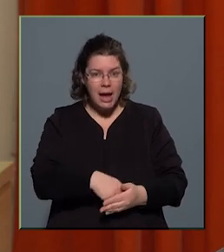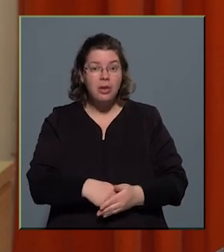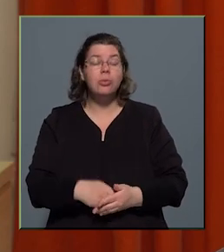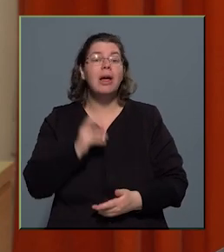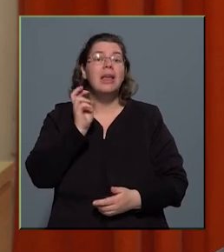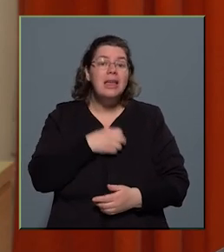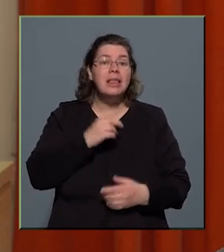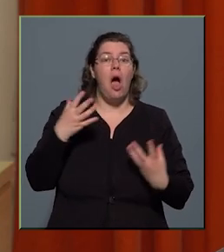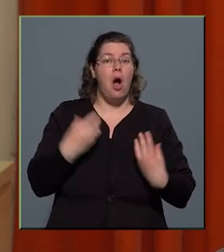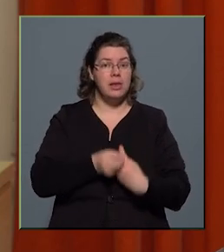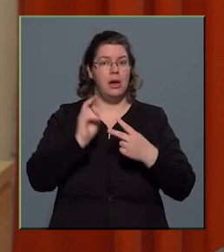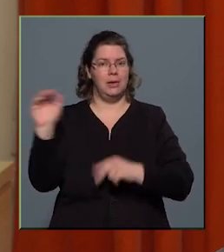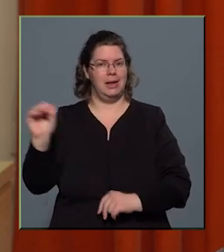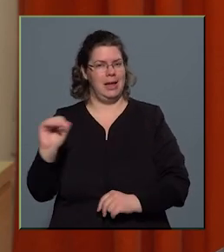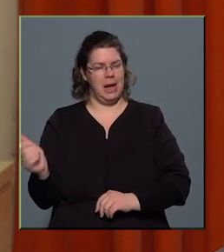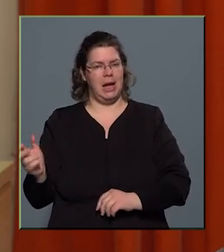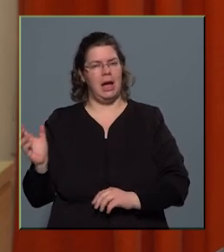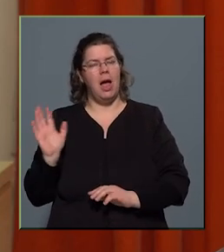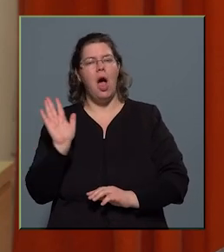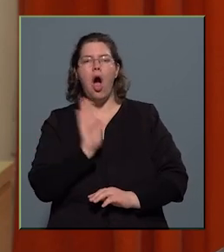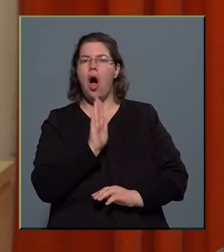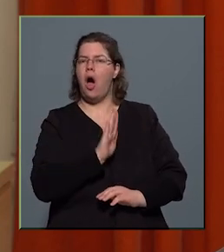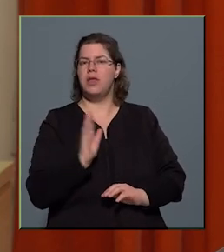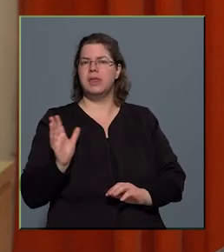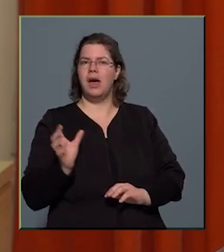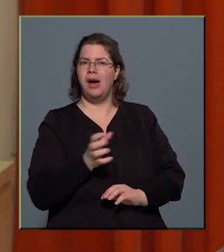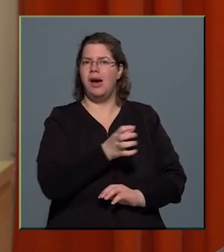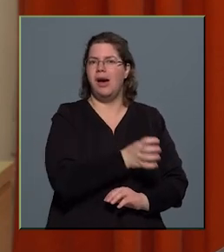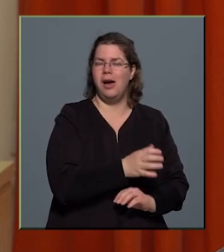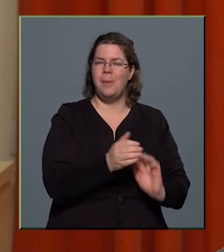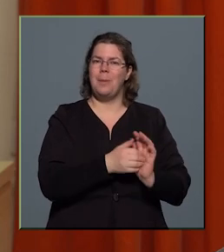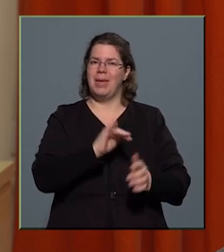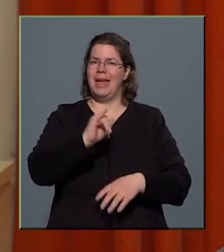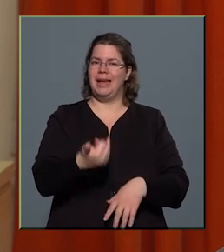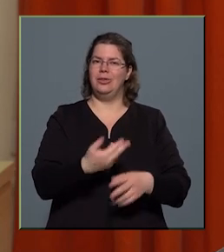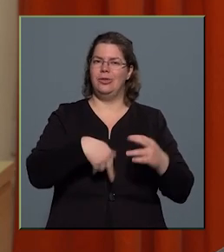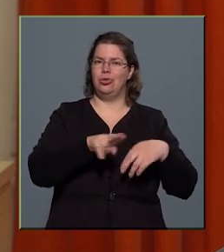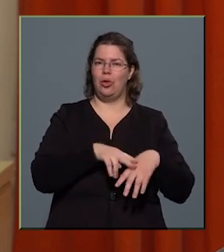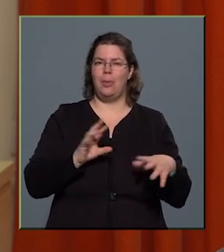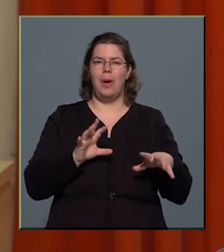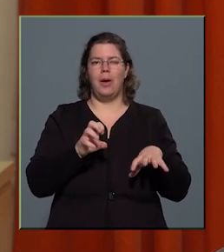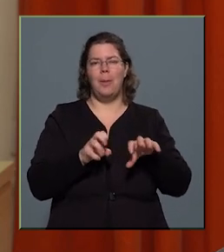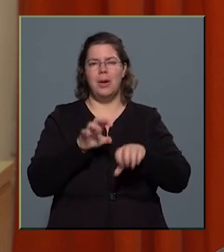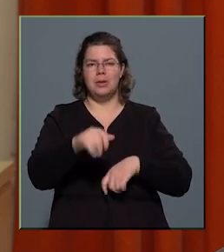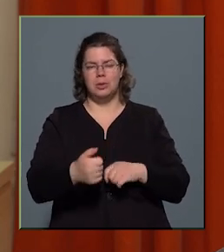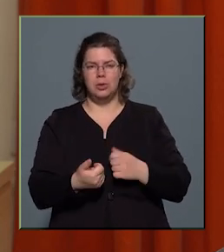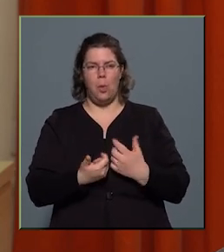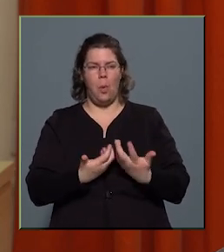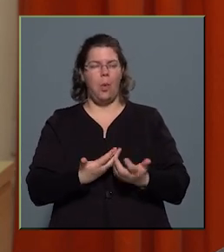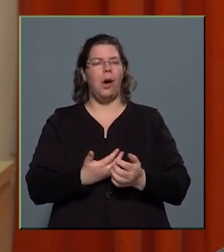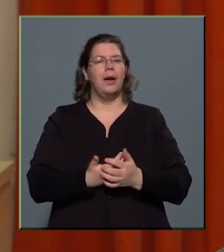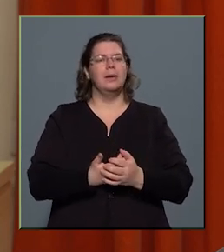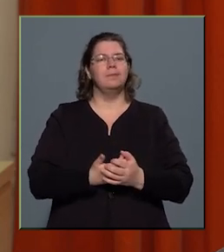hisz azzal, hogy a gyerekek haza kerülnek a családjukban, mégiscsak sokkal több a kapaszkodó és a fogódzó,